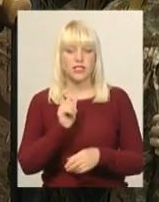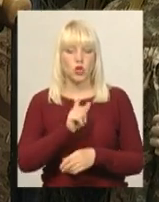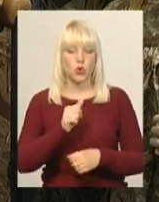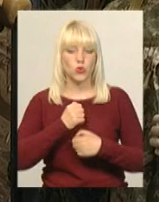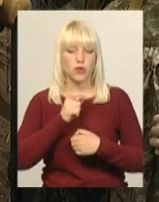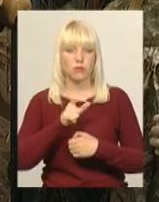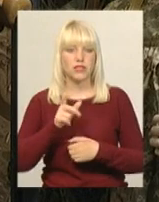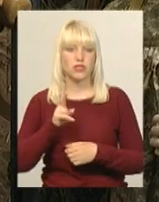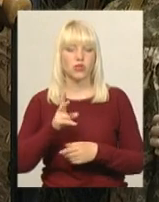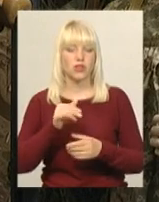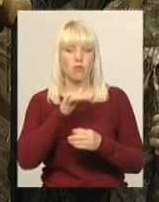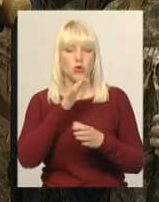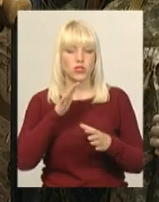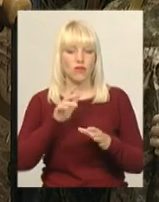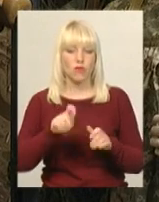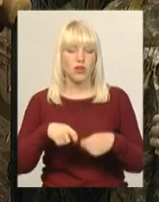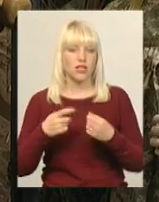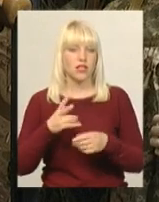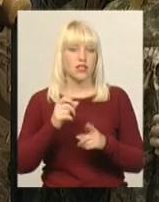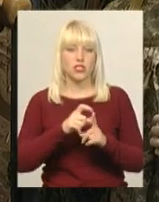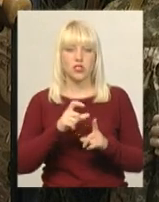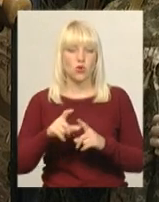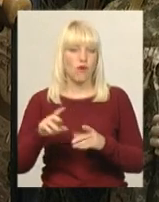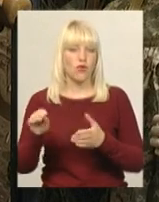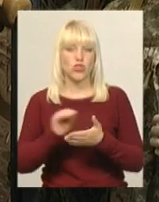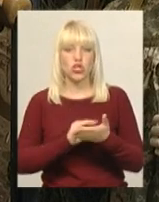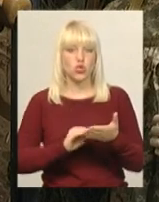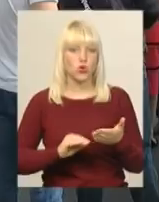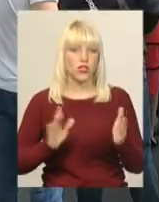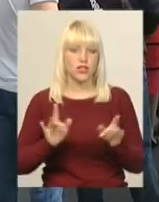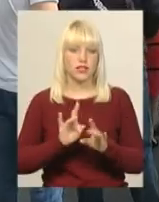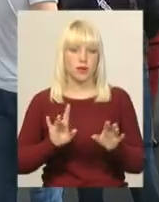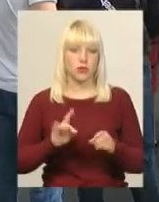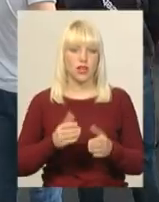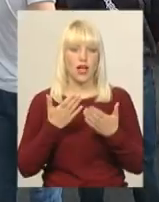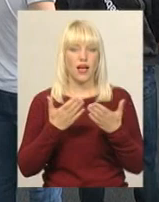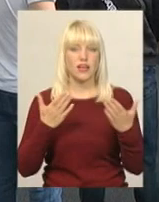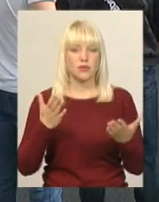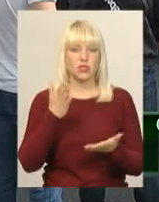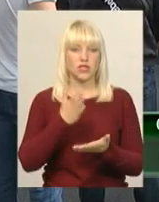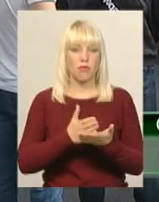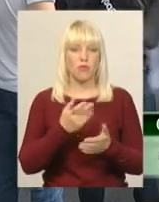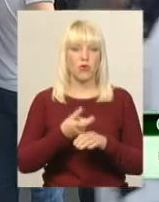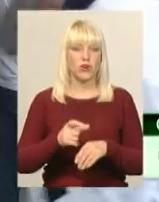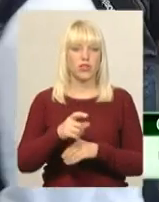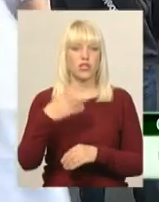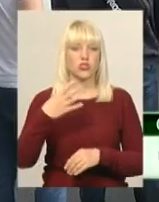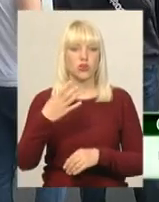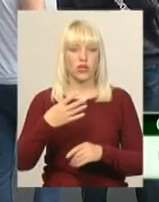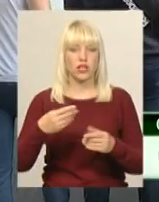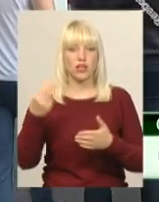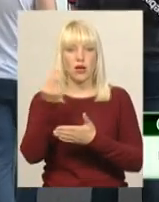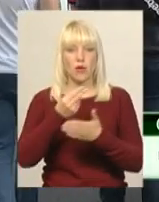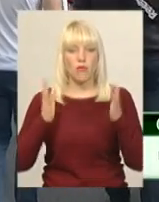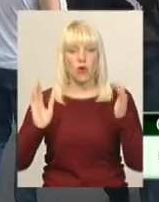це те, що неможливо передати ані словом, ані журналістським репортажам. Експозиція складається з понад чотирьох десятків полотен.